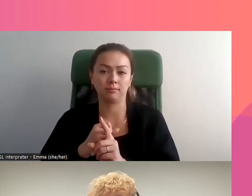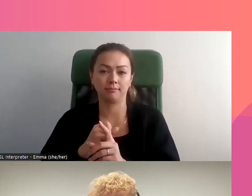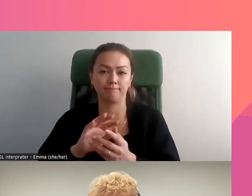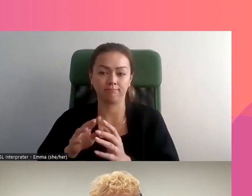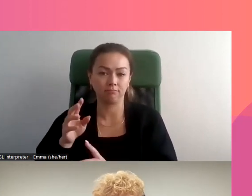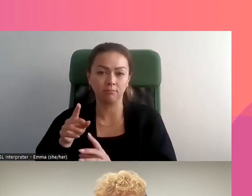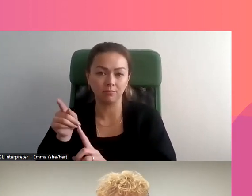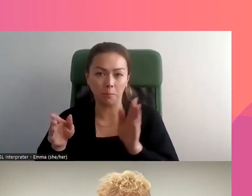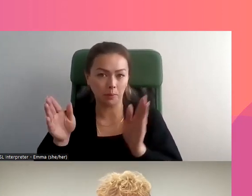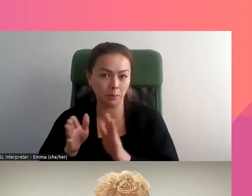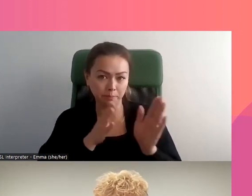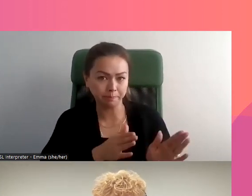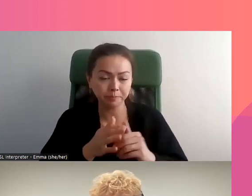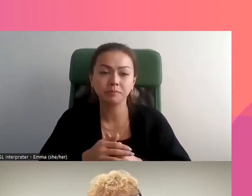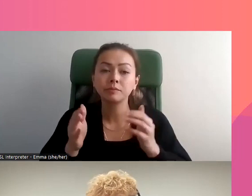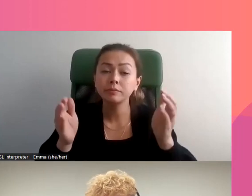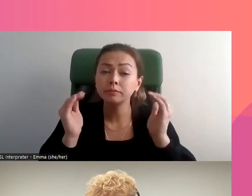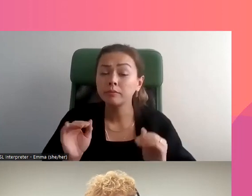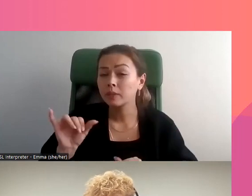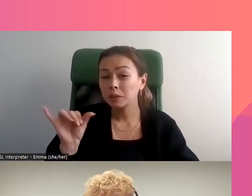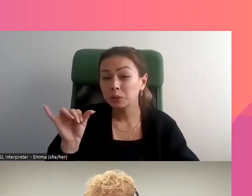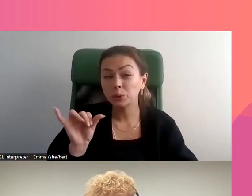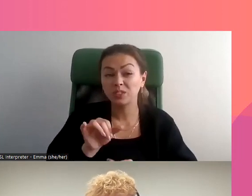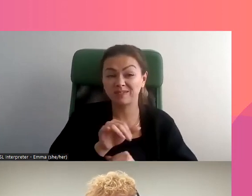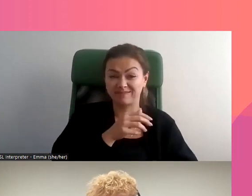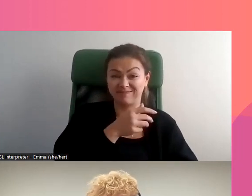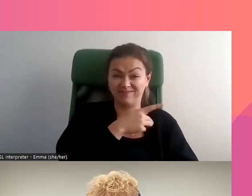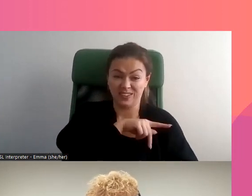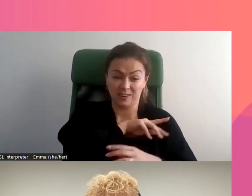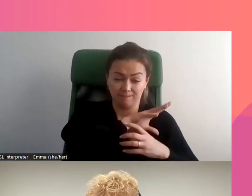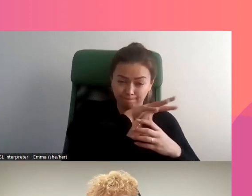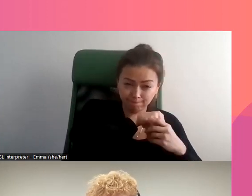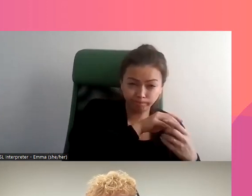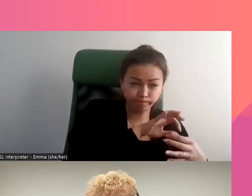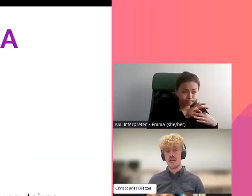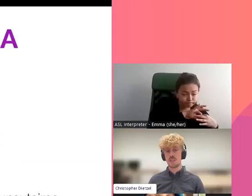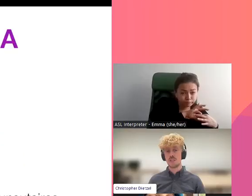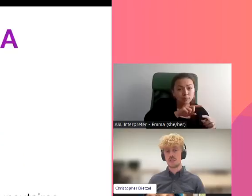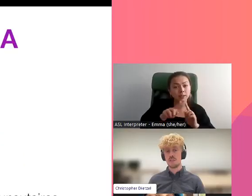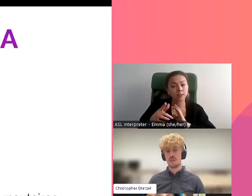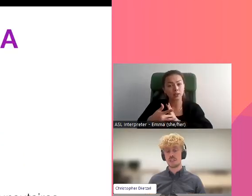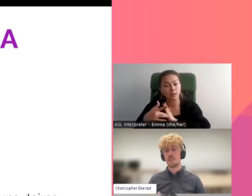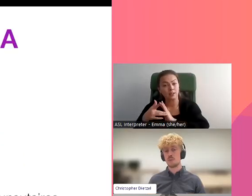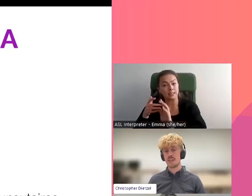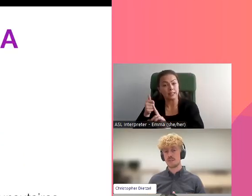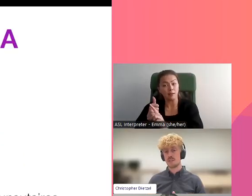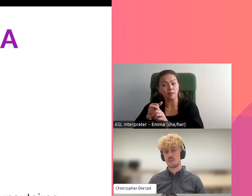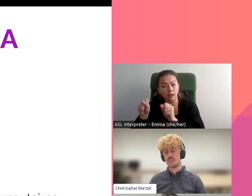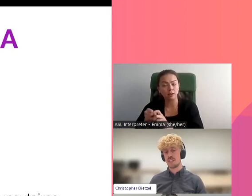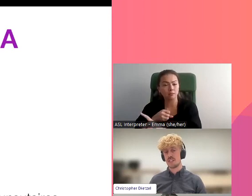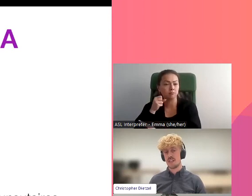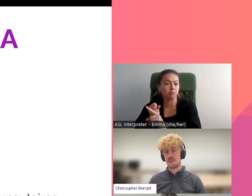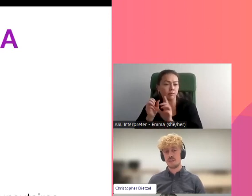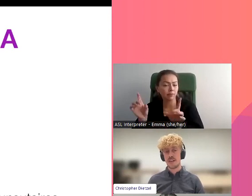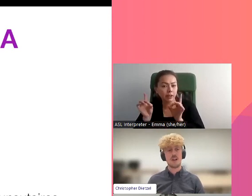Mes collègues ont aussi dit qu'il n'y a pas seulement d'un effet interpersonnel, mais la technologie elle-même peut aussi faciliter la